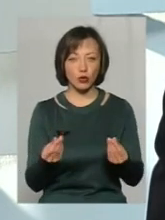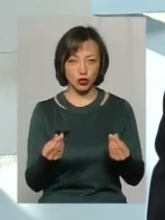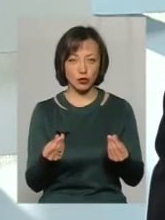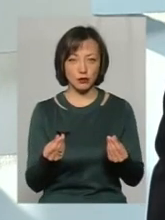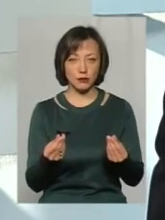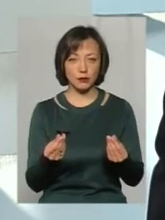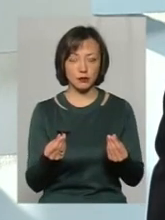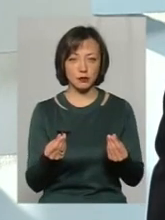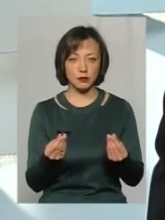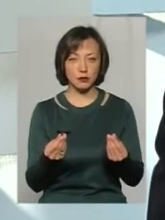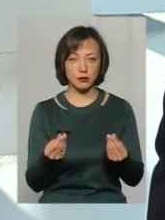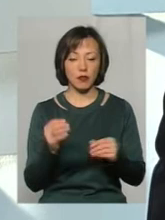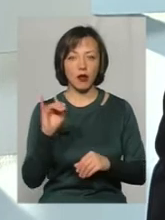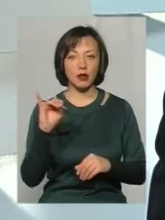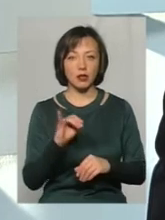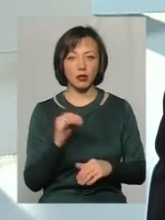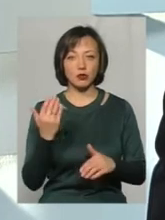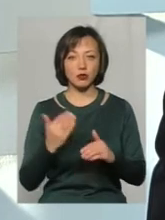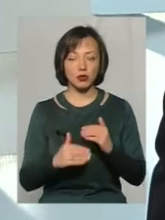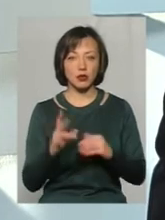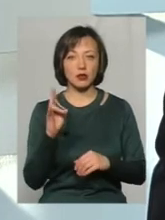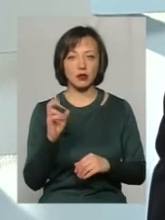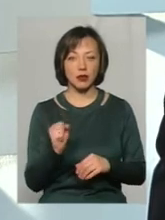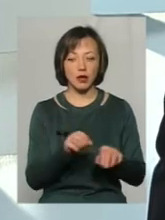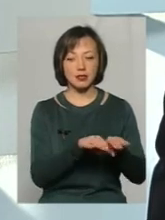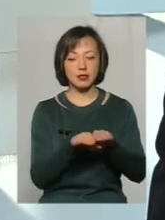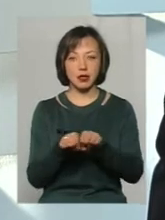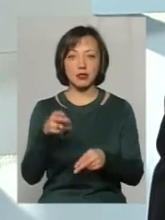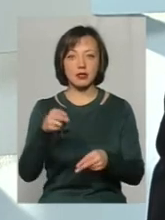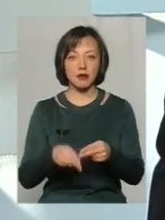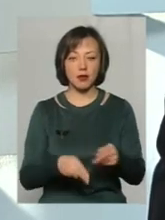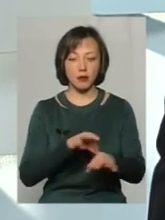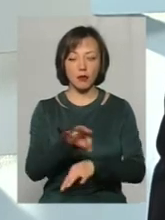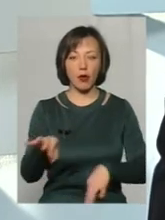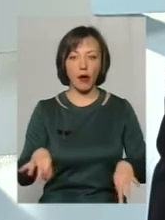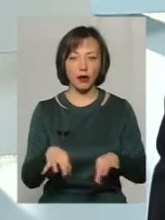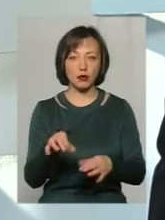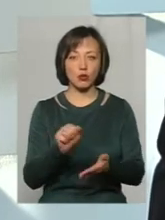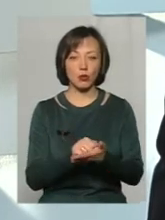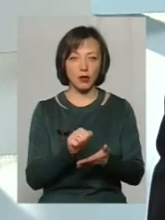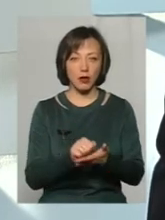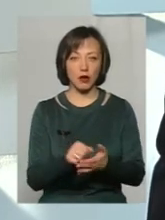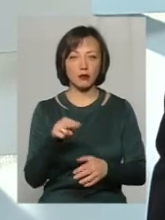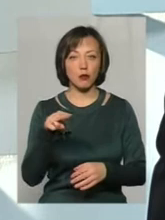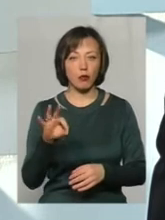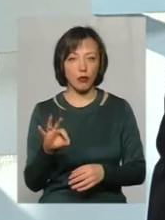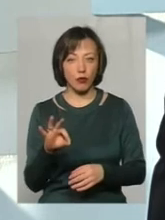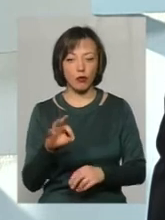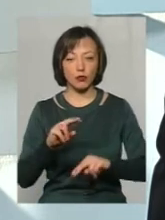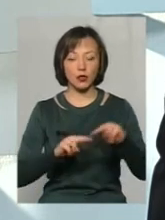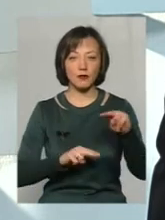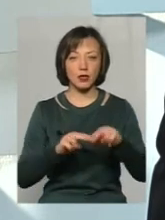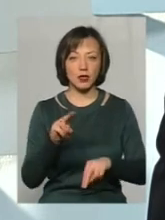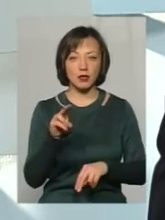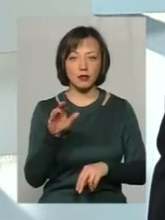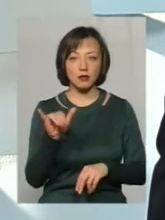і вже на стадії завершення проєктно-кошторисна документація по будівництву